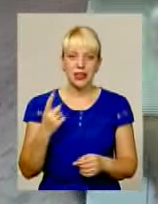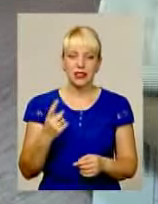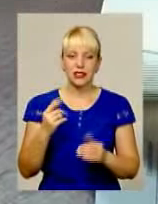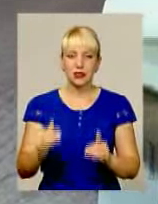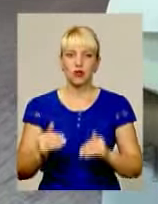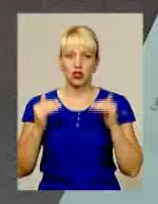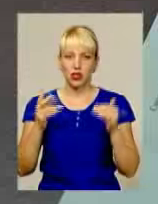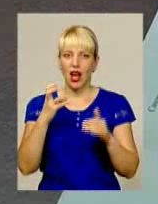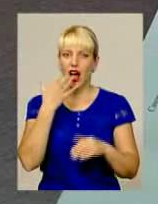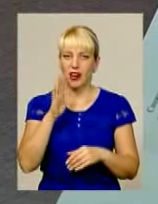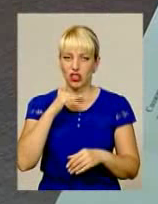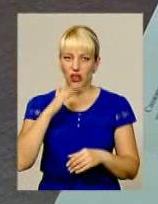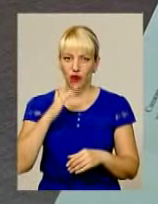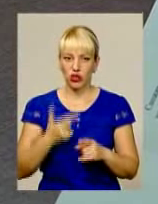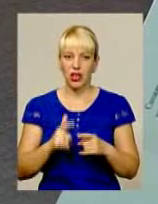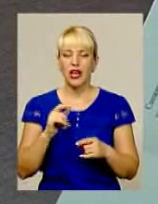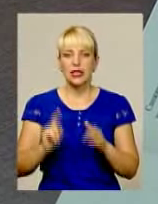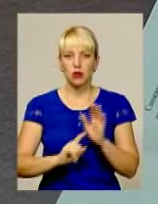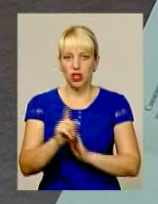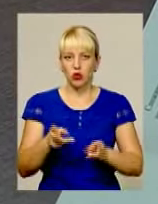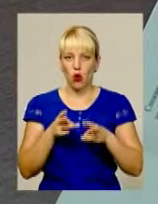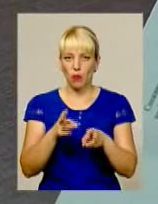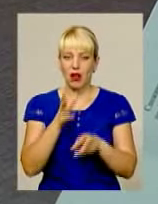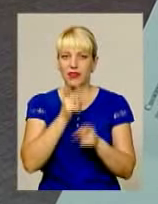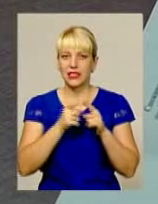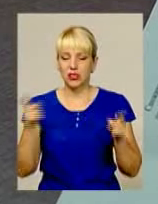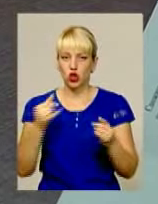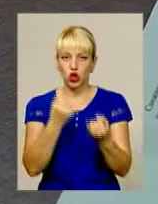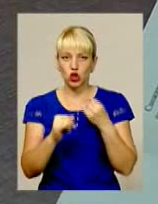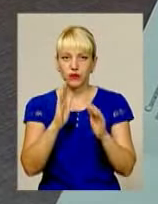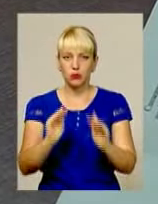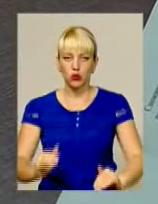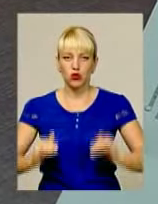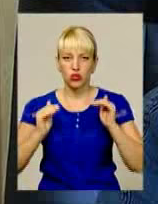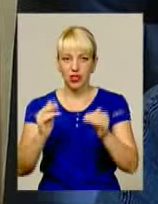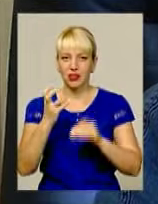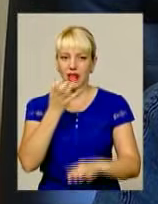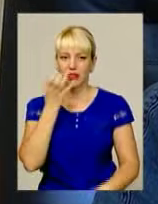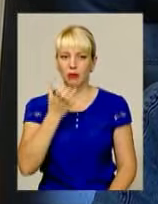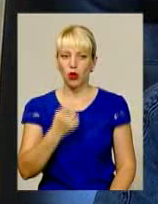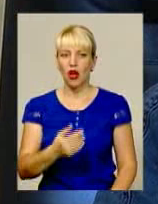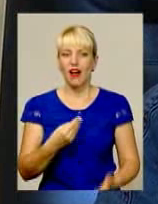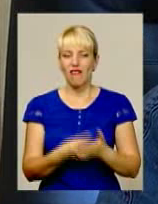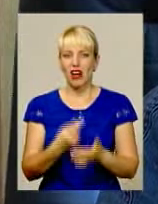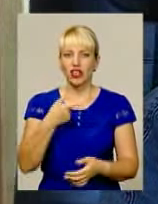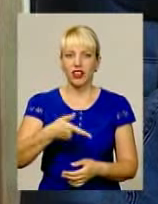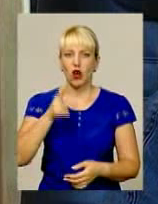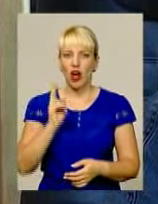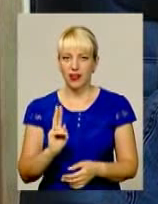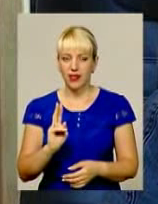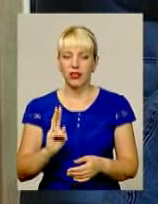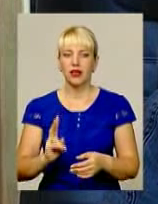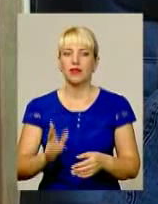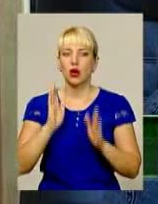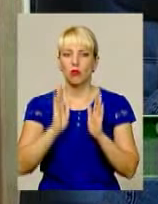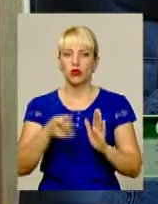більше за гарячу воду. А з початком опалювального сезону у жовтні ціни зростуть і на тепло. Вартість 1 гіакалорії буде становити